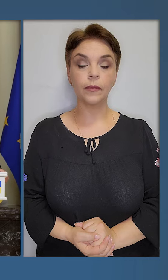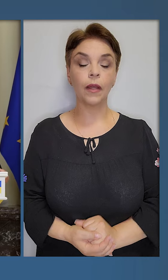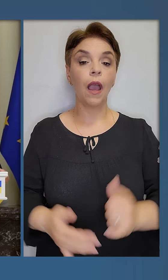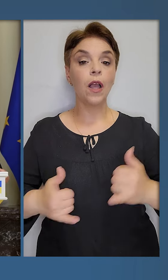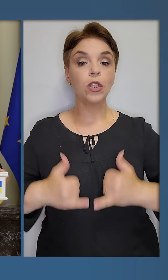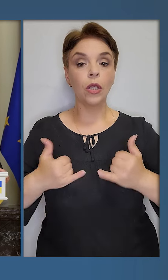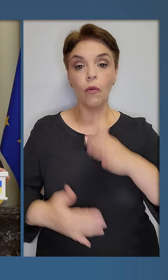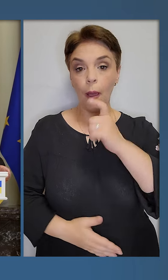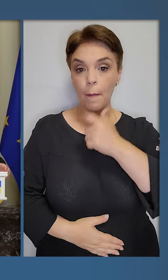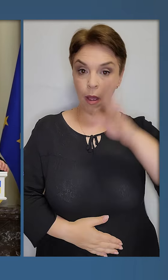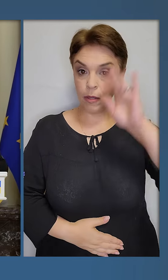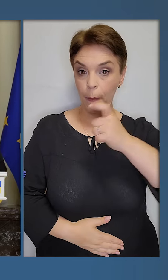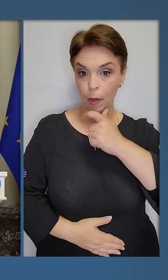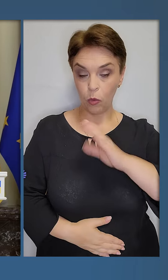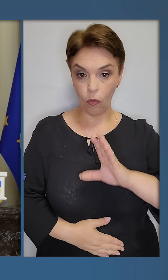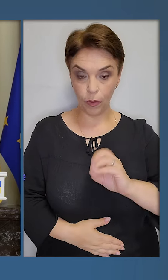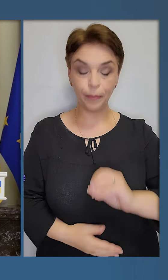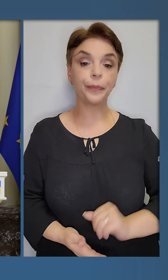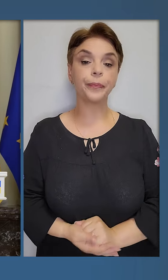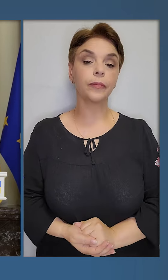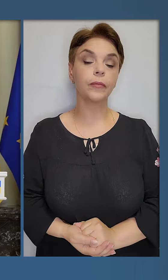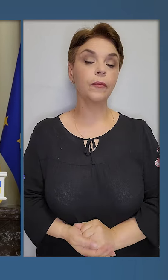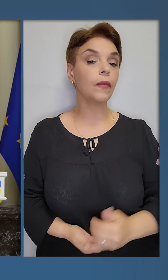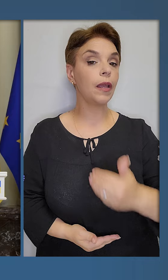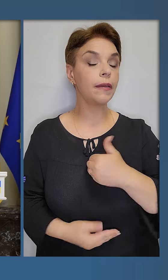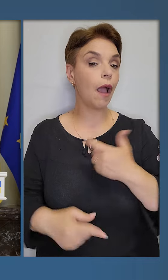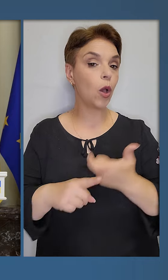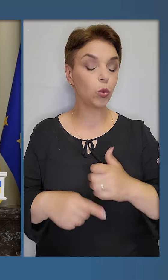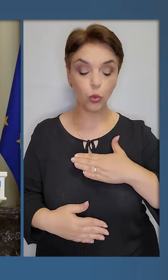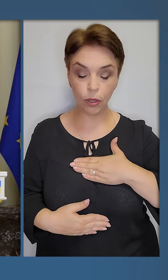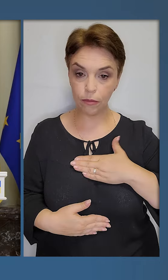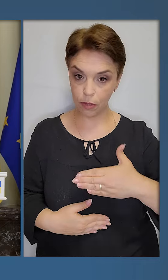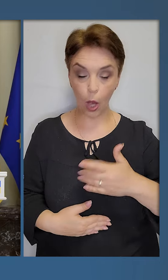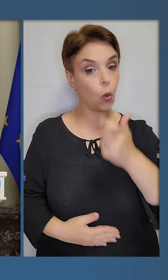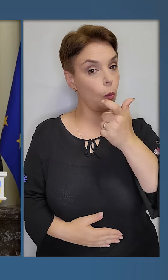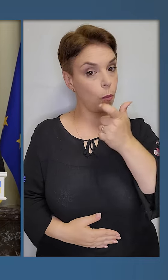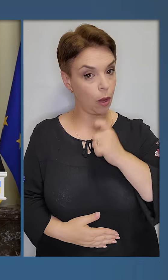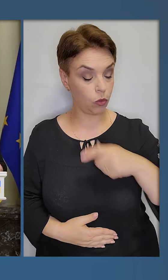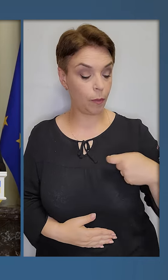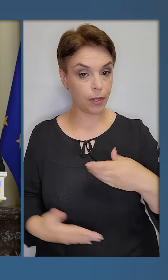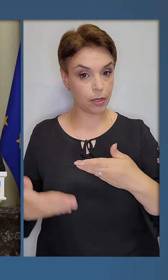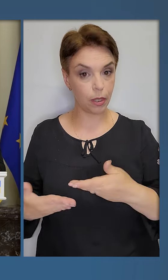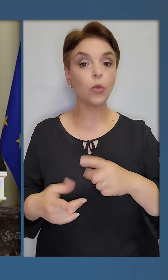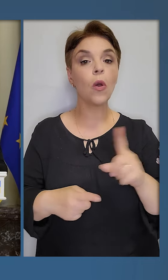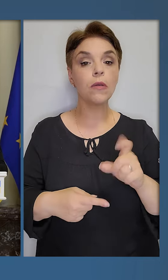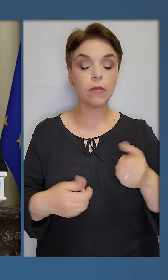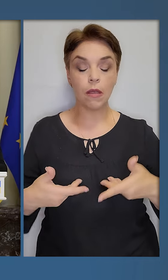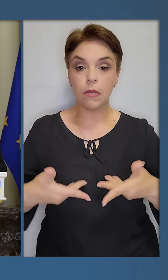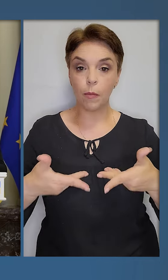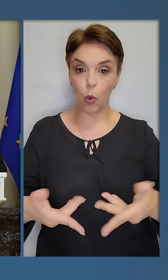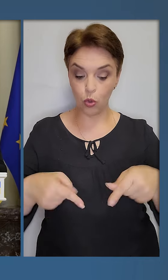Шановні пані та панове, я дуже дякую панові президентові за